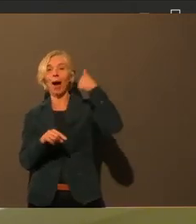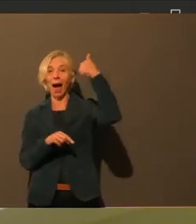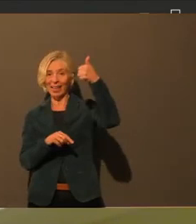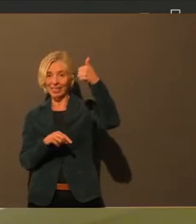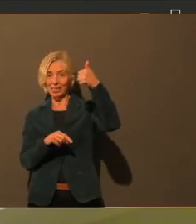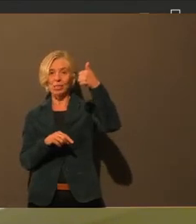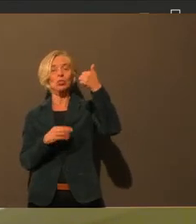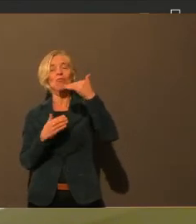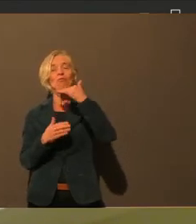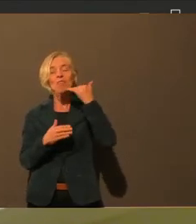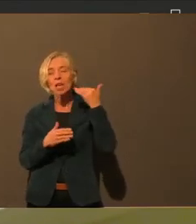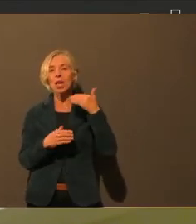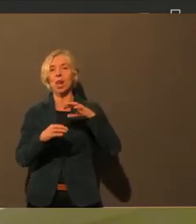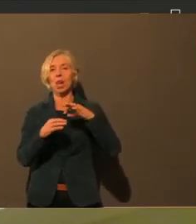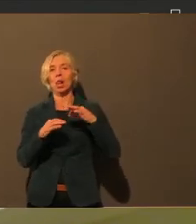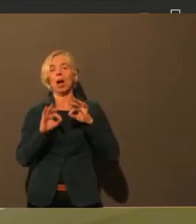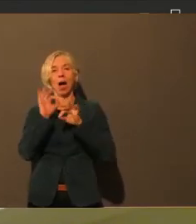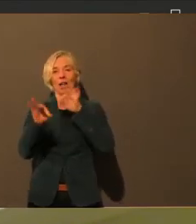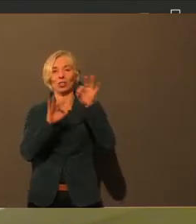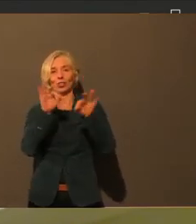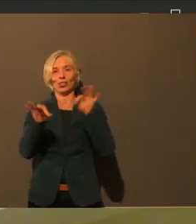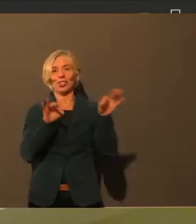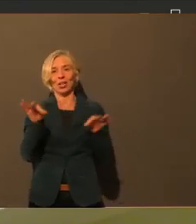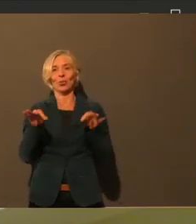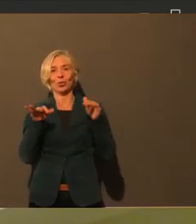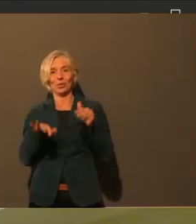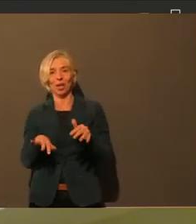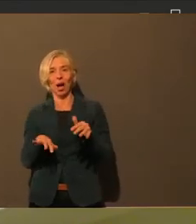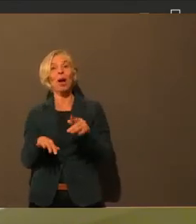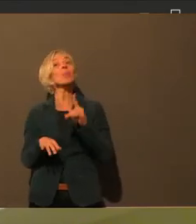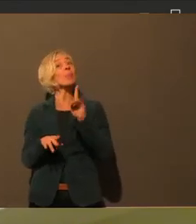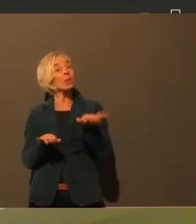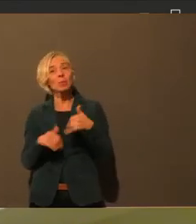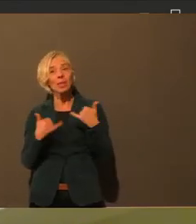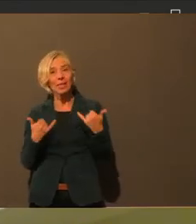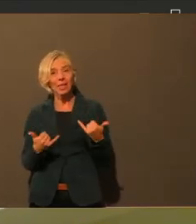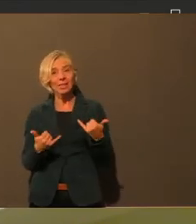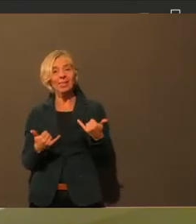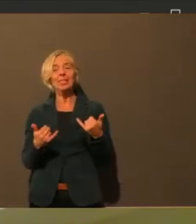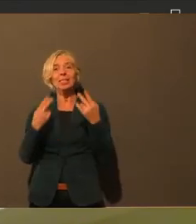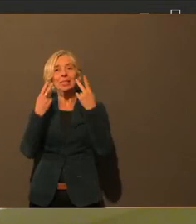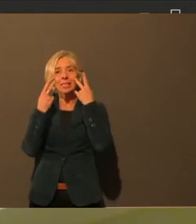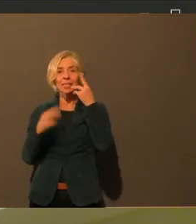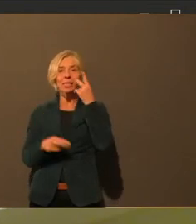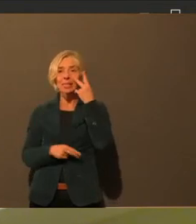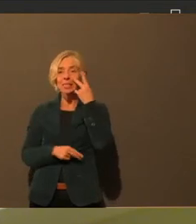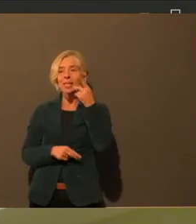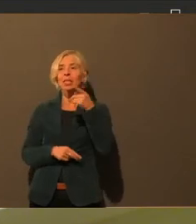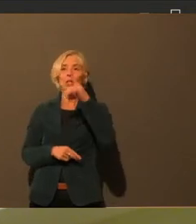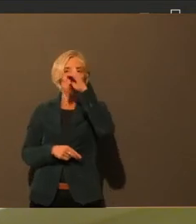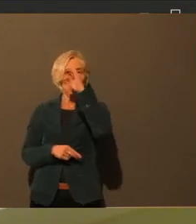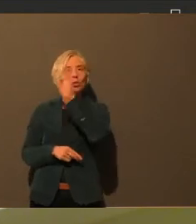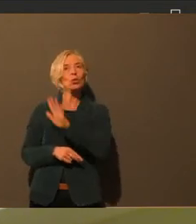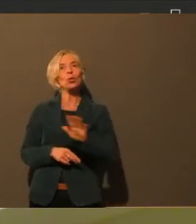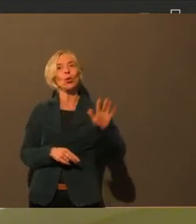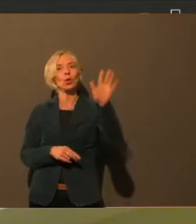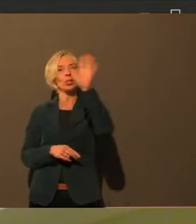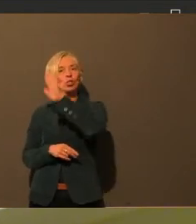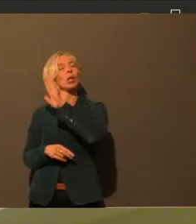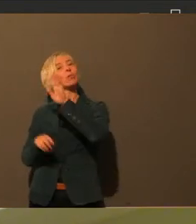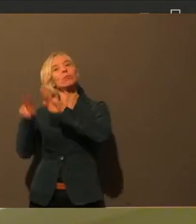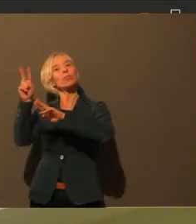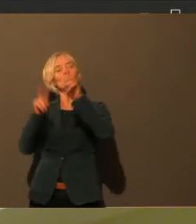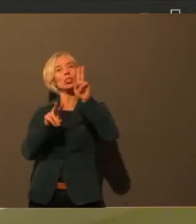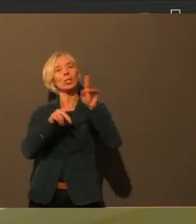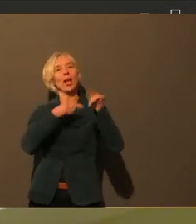trotz dieser ganzen Entwicklungen, die wir bundesweit sehen, auch von Seiten des Kultusministers,